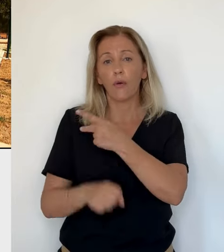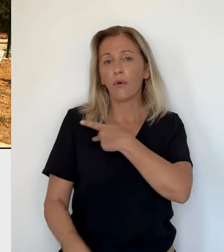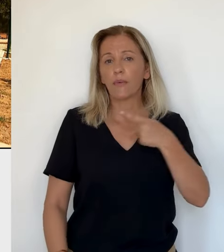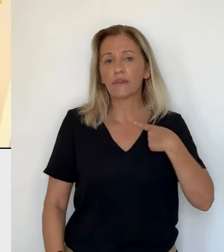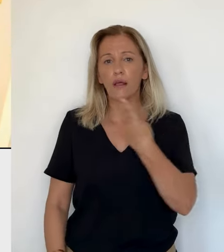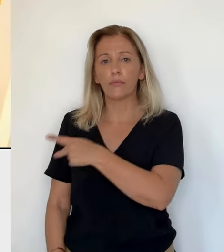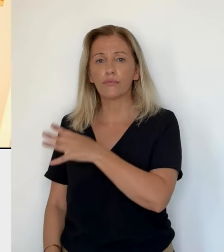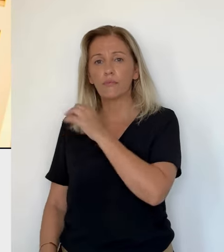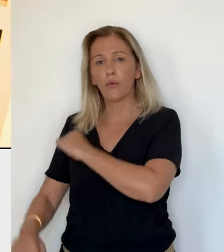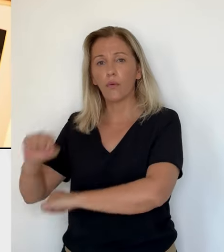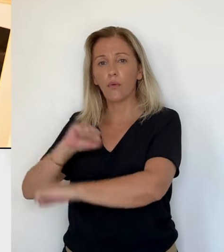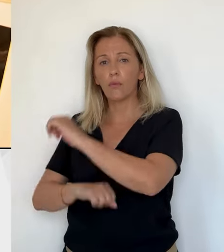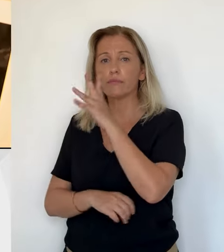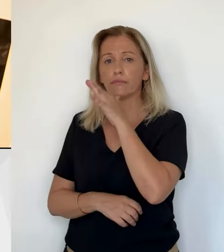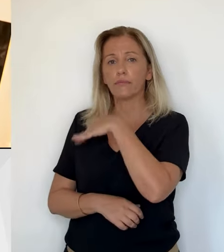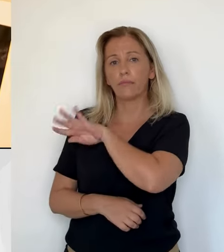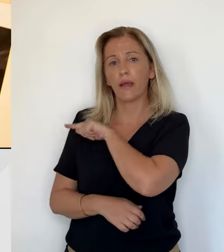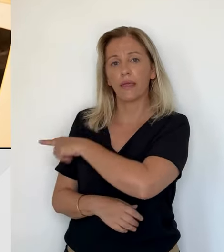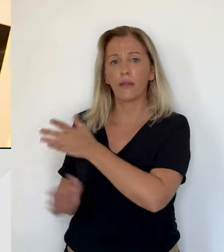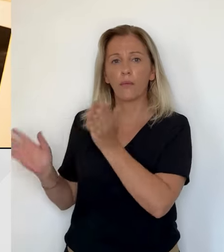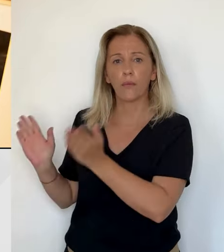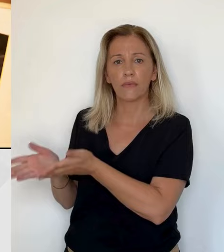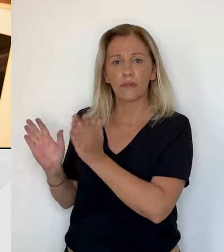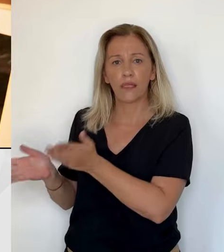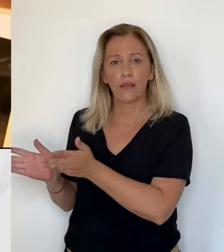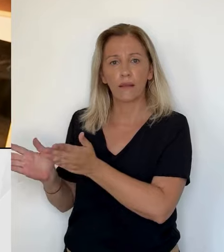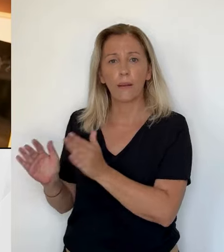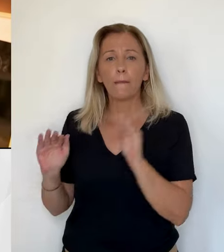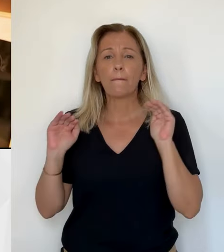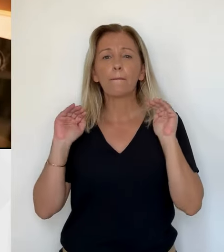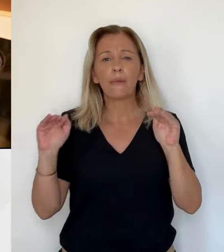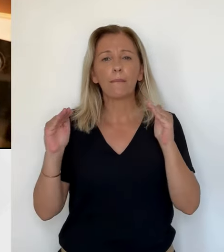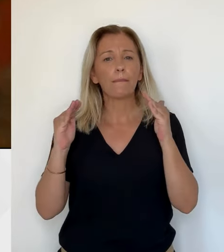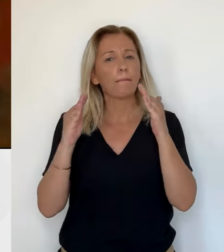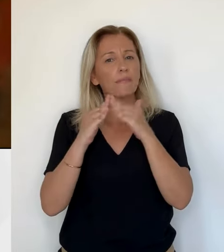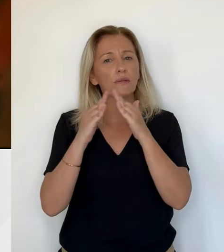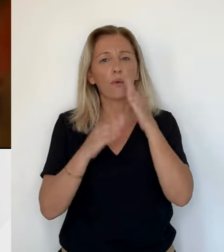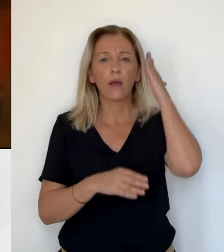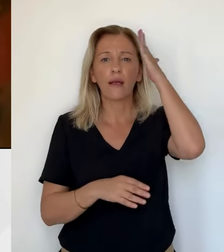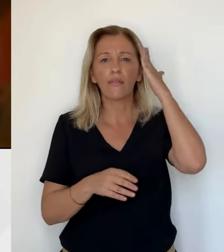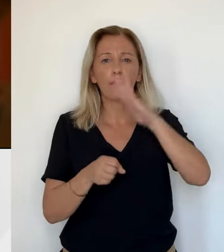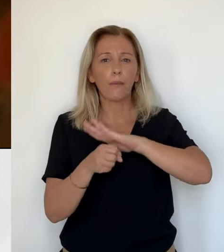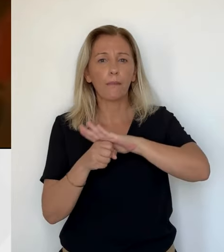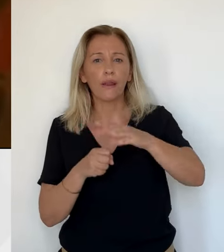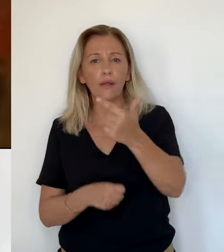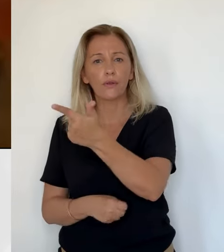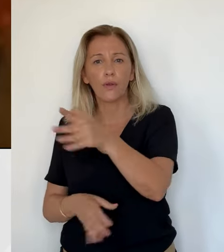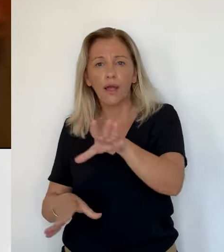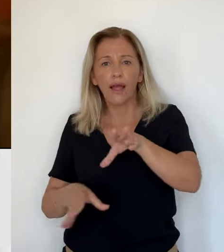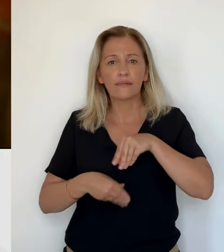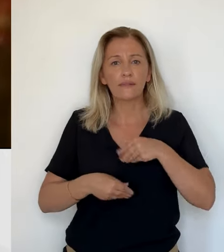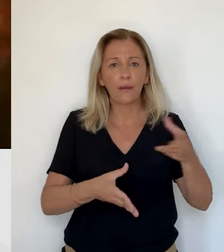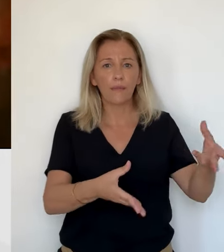complet, le centre répond à cette urgence. Mais la place vient à manquer, plus d'une quarantaine de chats a déjà trouvé refuge ici.